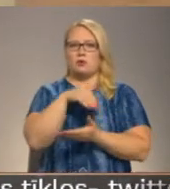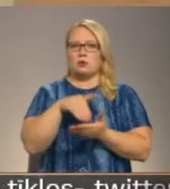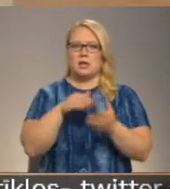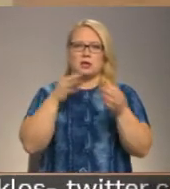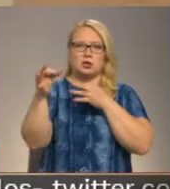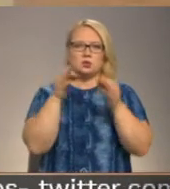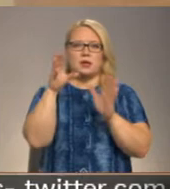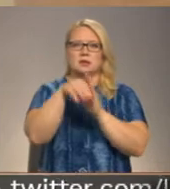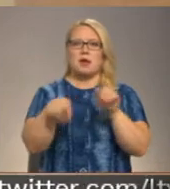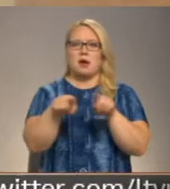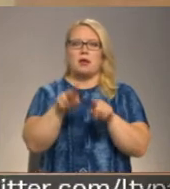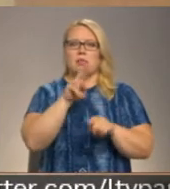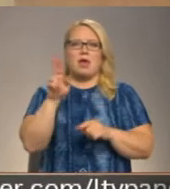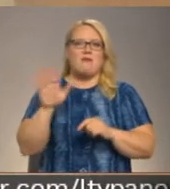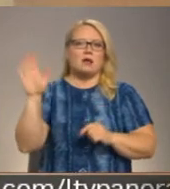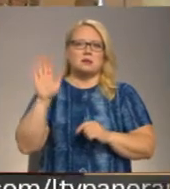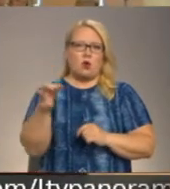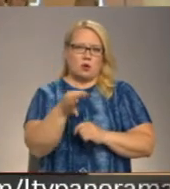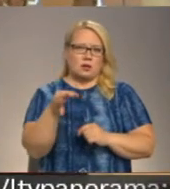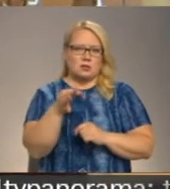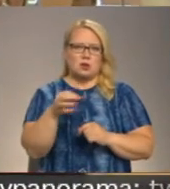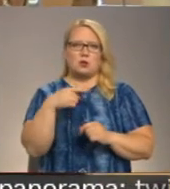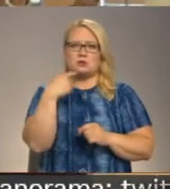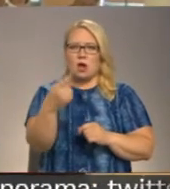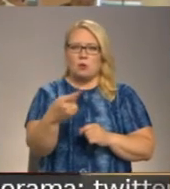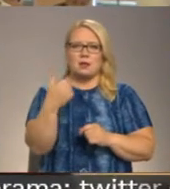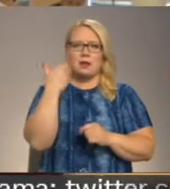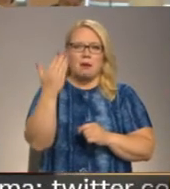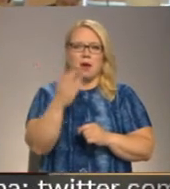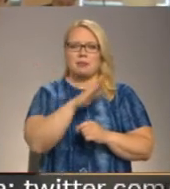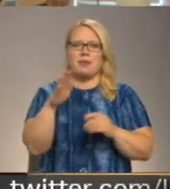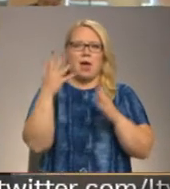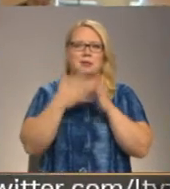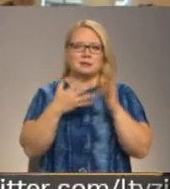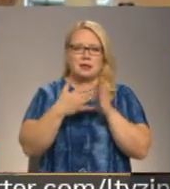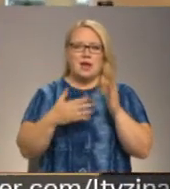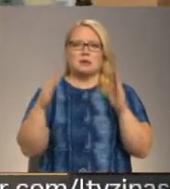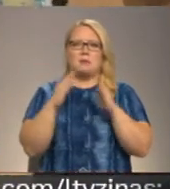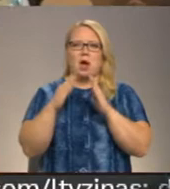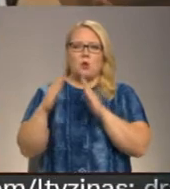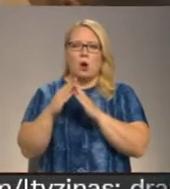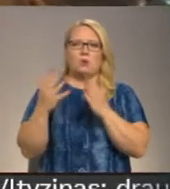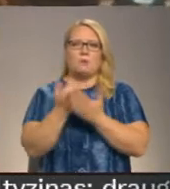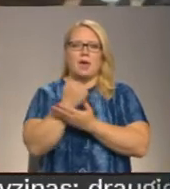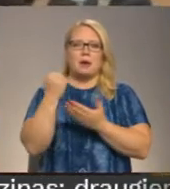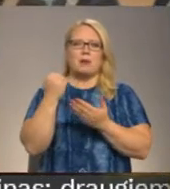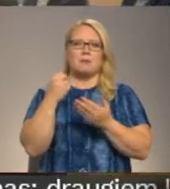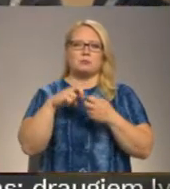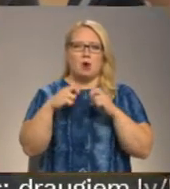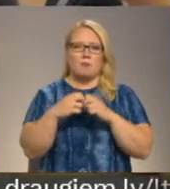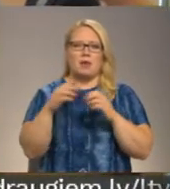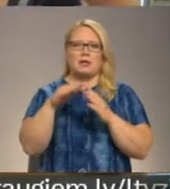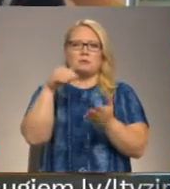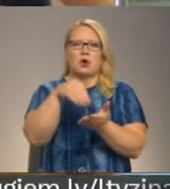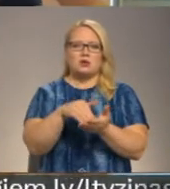diskusijās iesaistās arī nevalstiskās organizācijas. Uzsvarot, kamēr netiks atrisināta mājokļa pieejamības problēma, tiks bramzēta